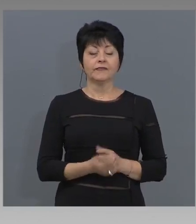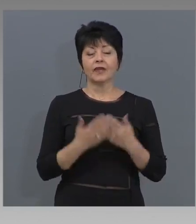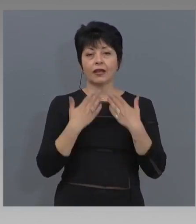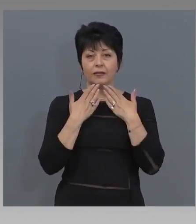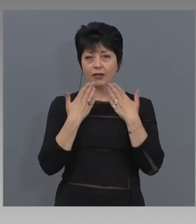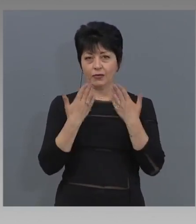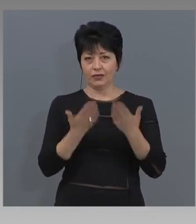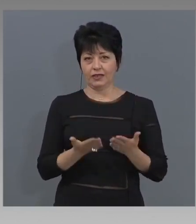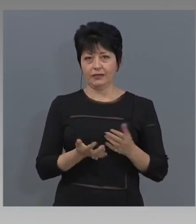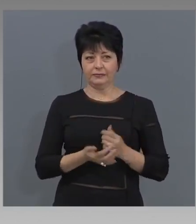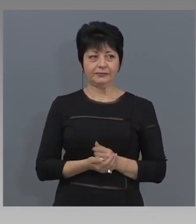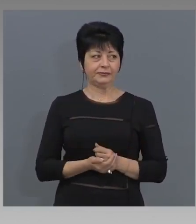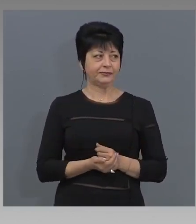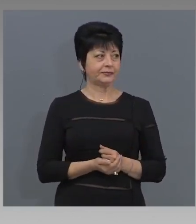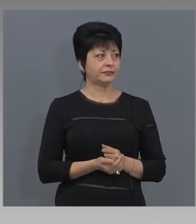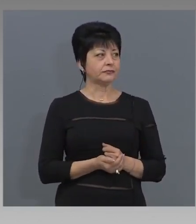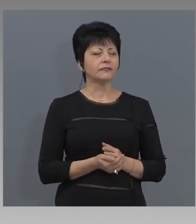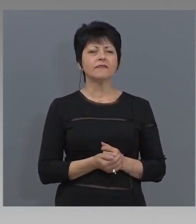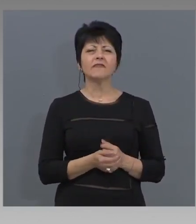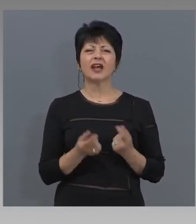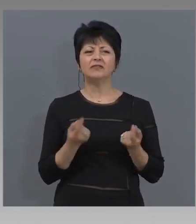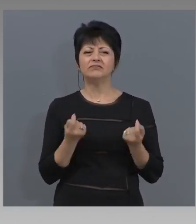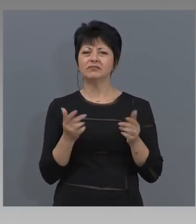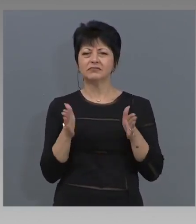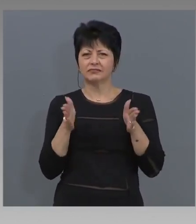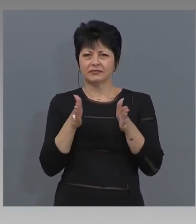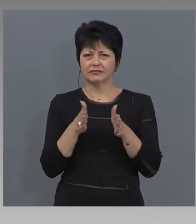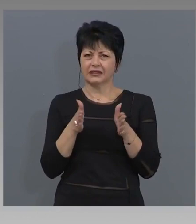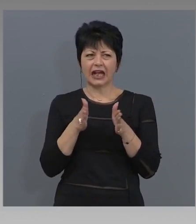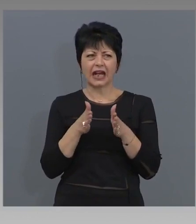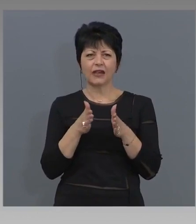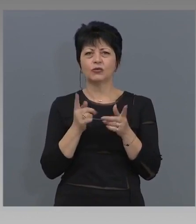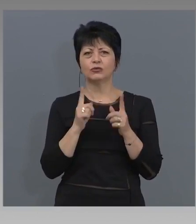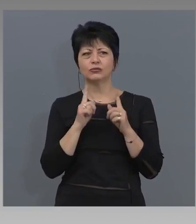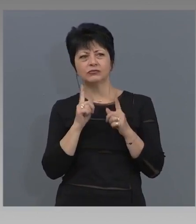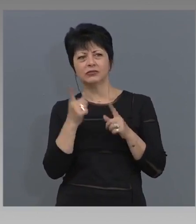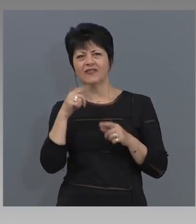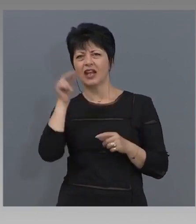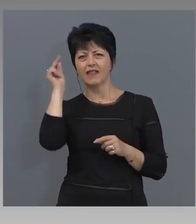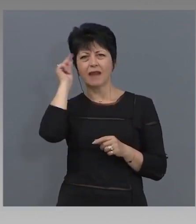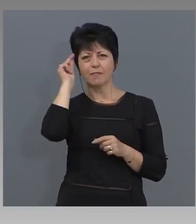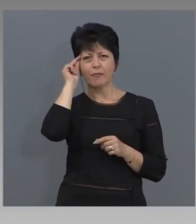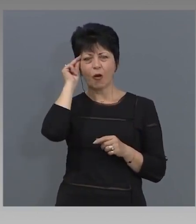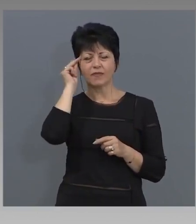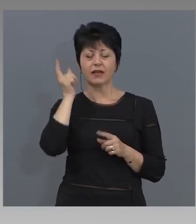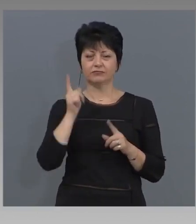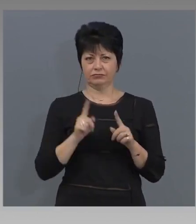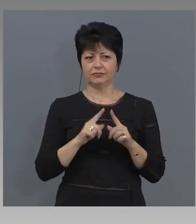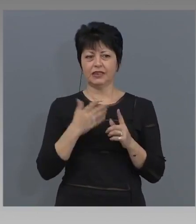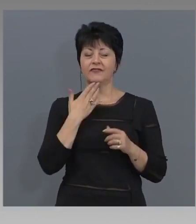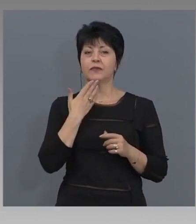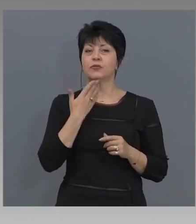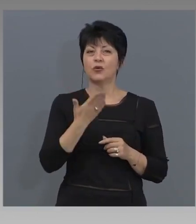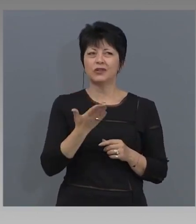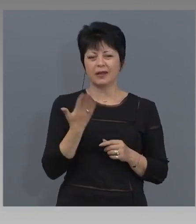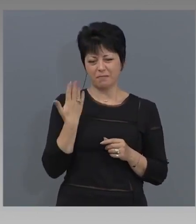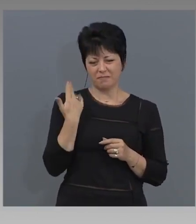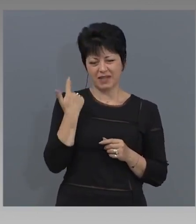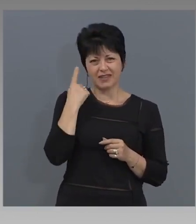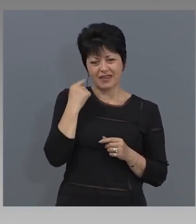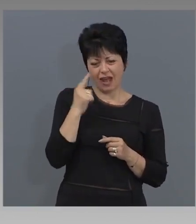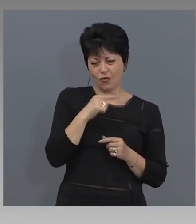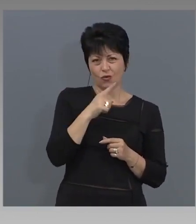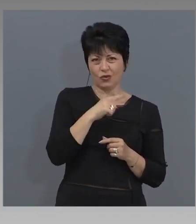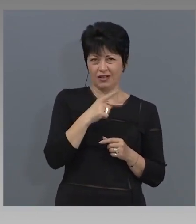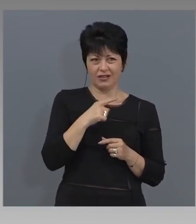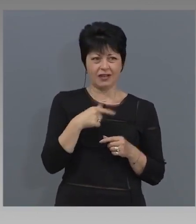Благодаря. Съвсем накратко, ако мога да ви напомня и да ви благодаря, всъщност преди няколко дни от тази залът